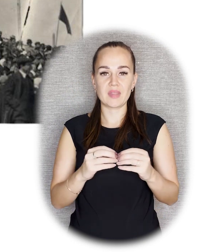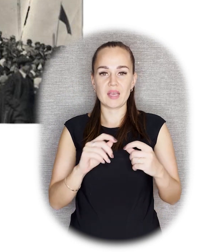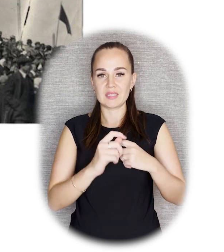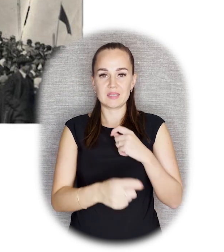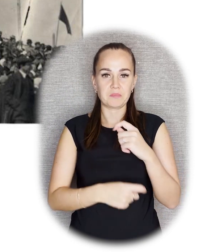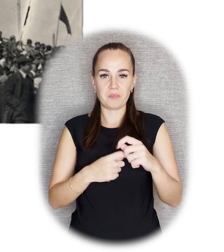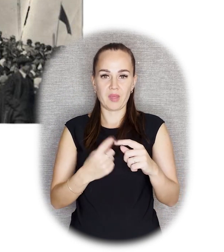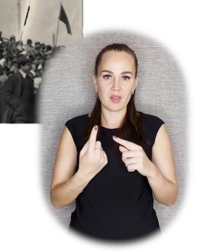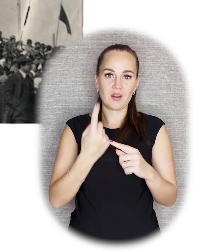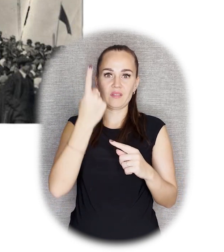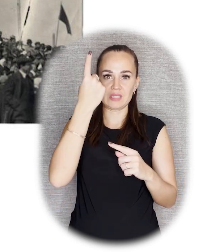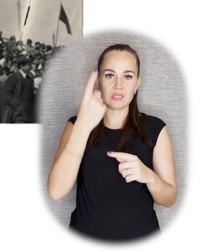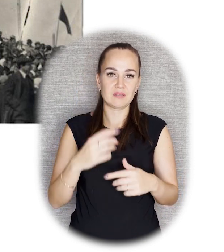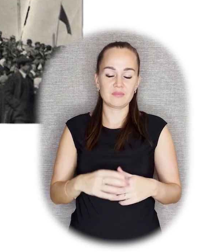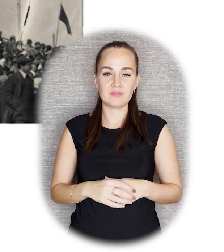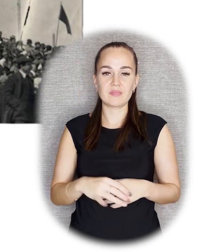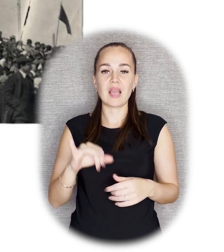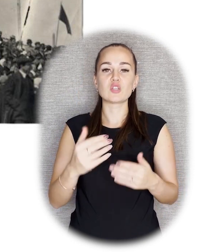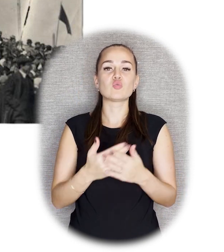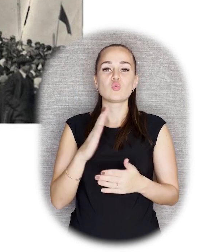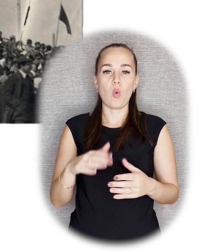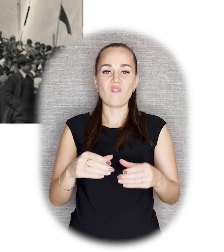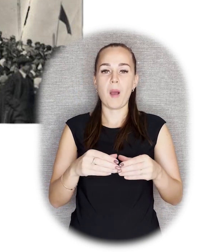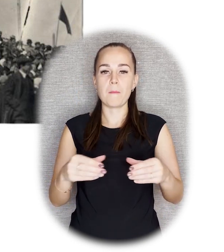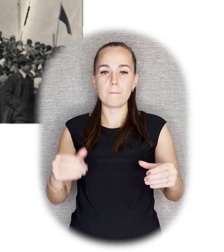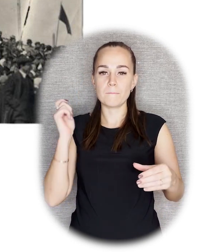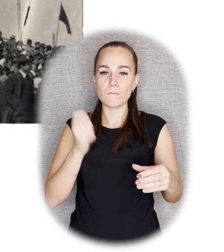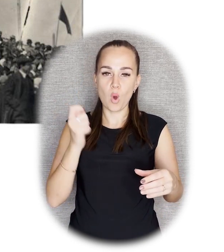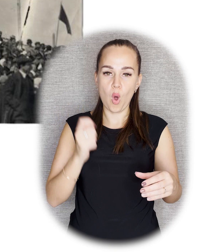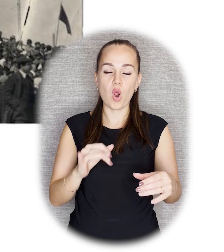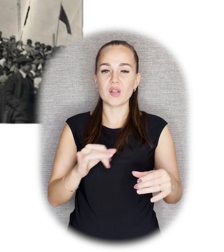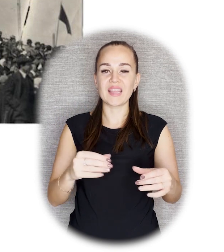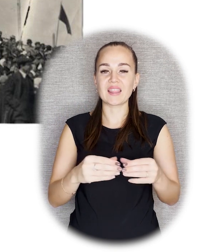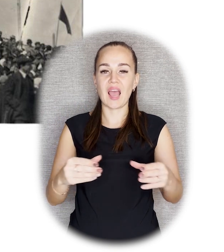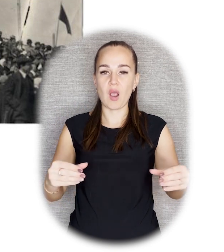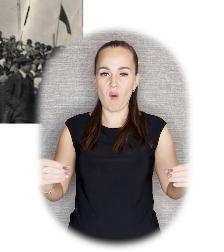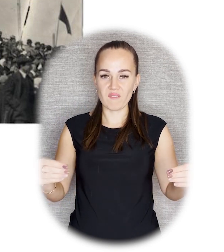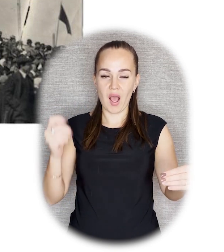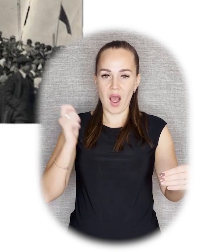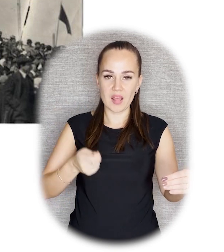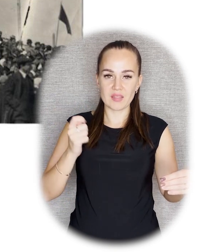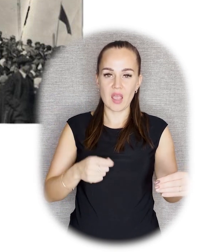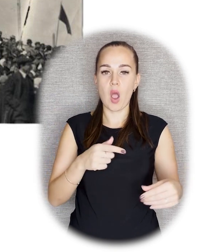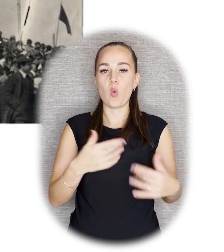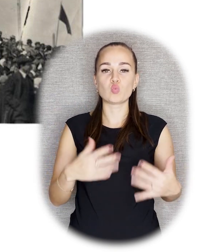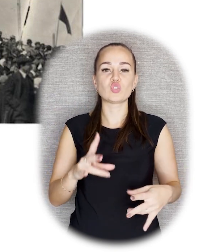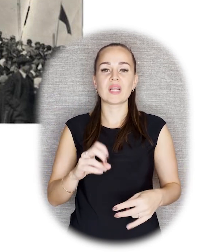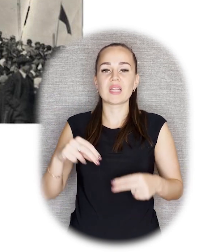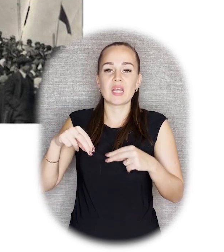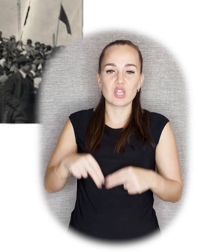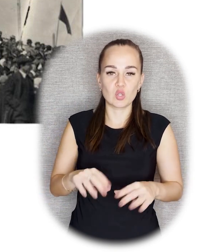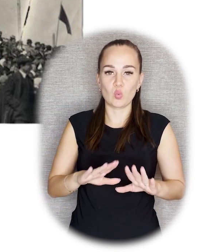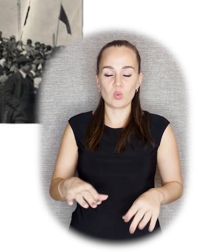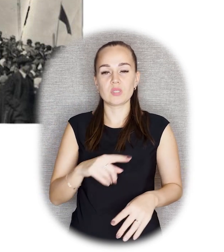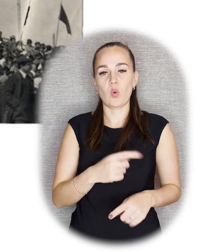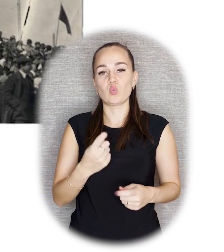10 метров. И мы снова видим молот и наковальню. Но в этот раз они уже... Он же не трудится, он, наоборот,